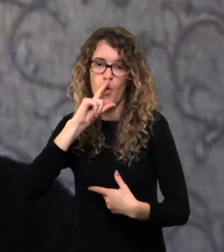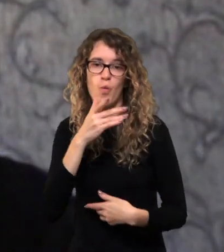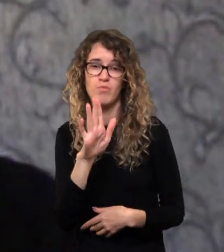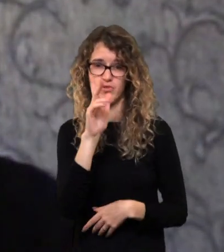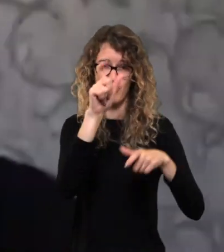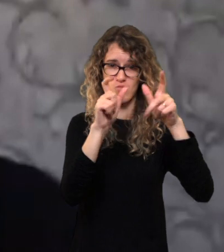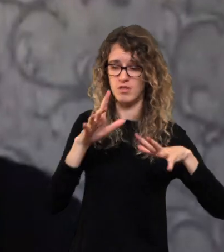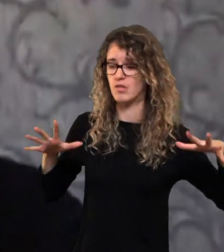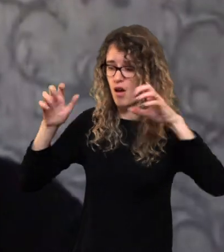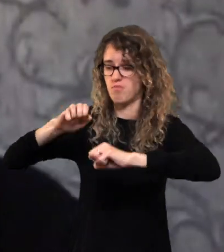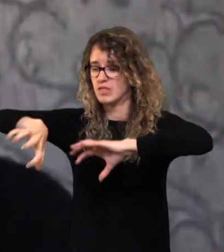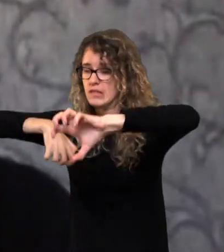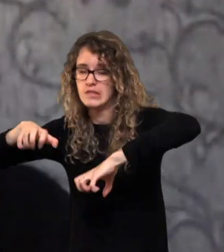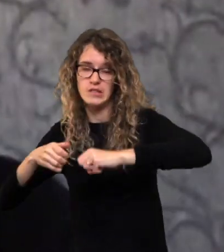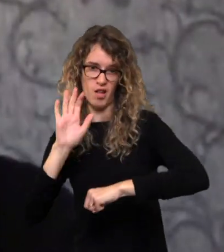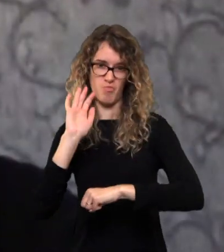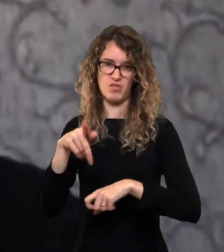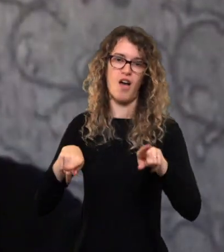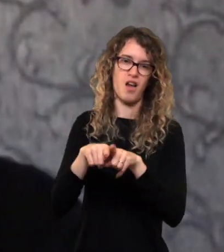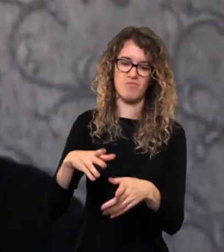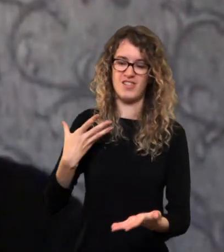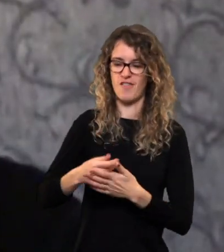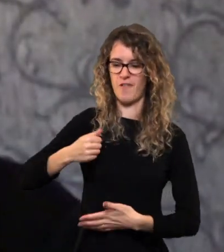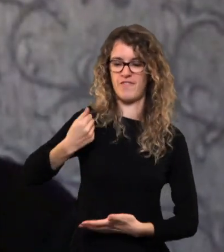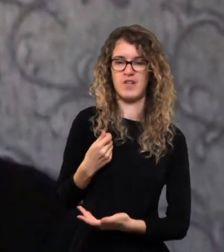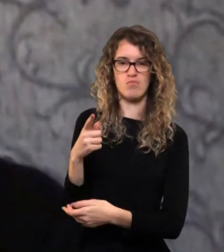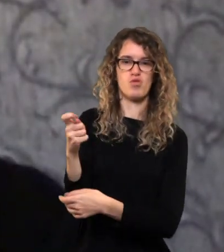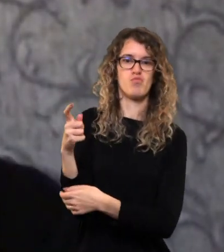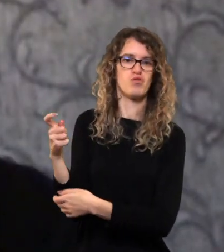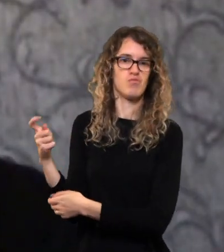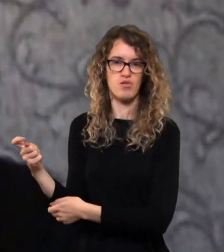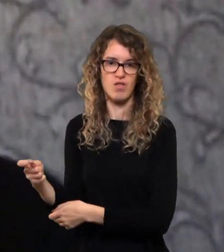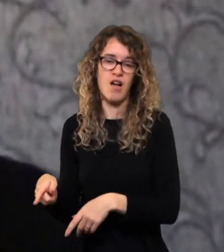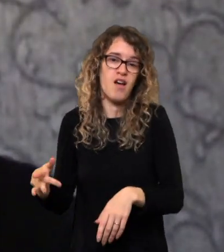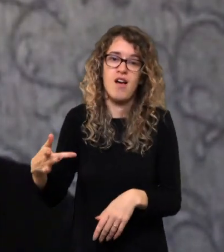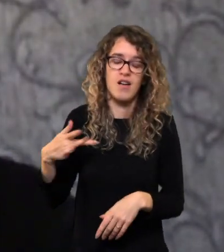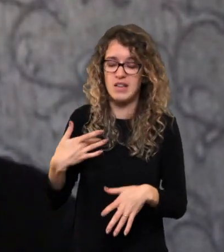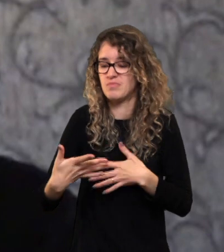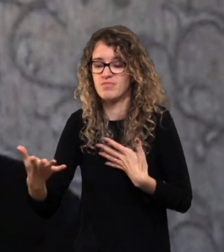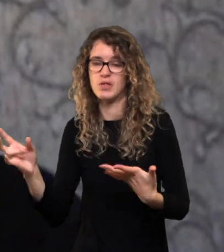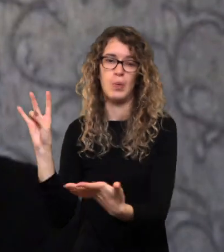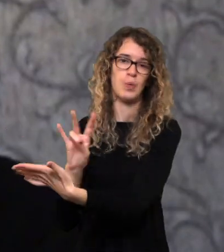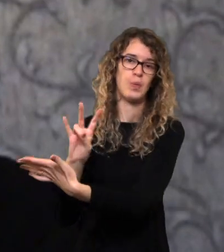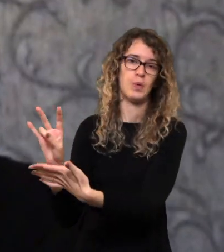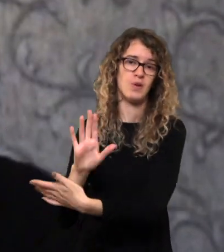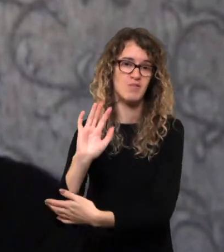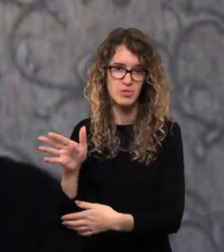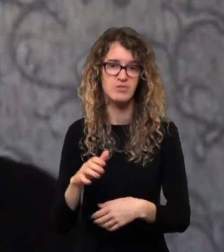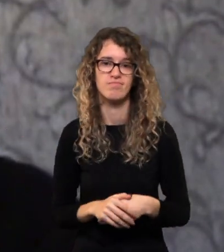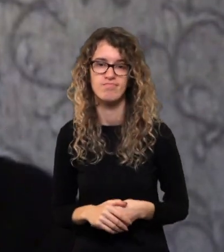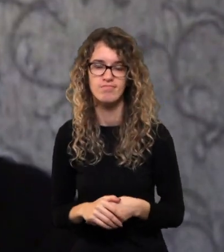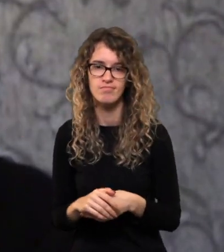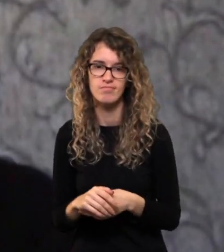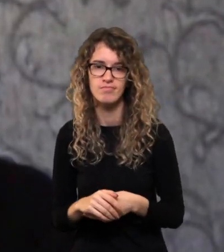galiu numatyti jam labai liūdną ateitį. Jis suplėšys mine, kaip Kadafiui. Arba sušaudys savi kariškiai, kaip Čiošeskų.